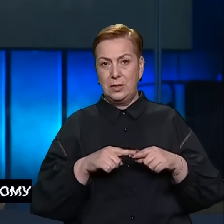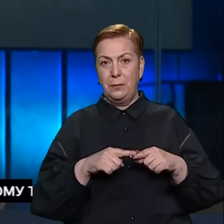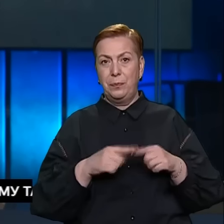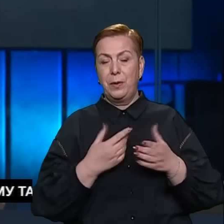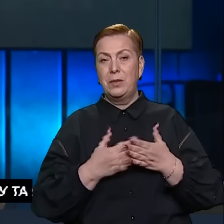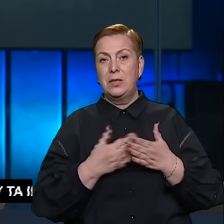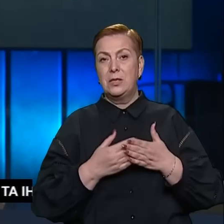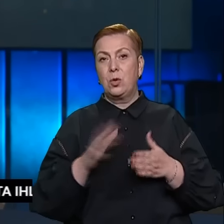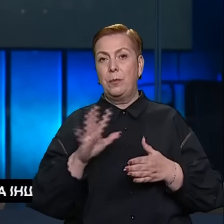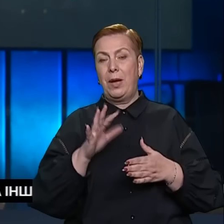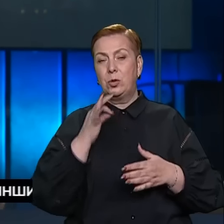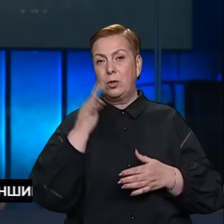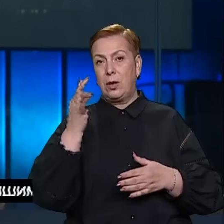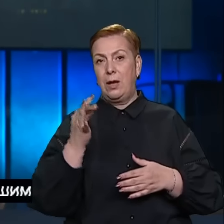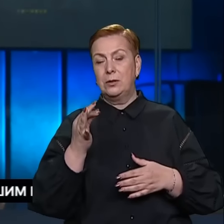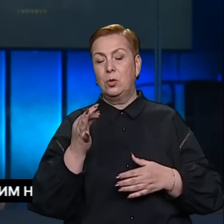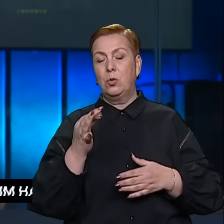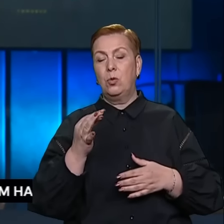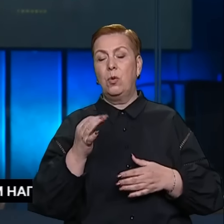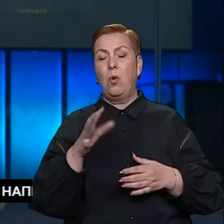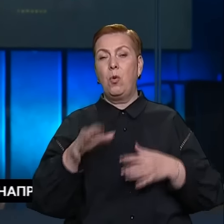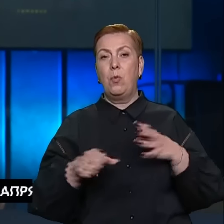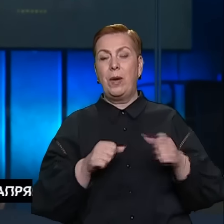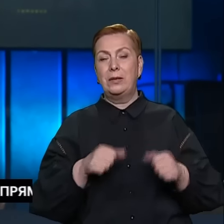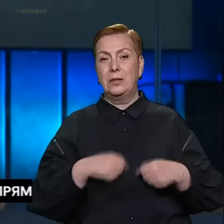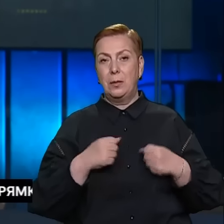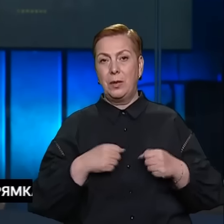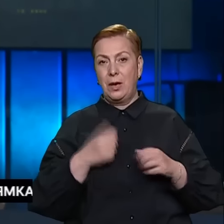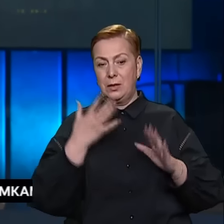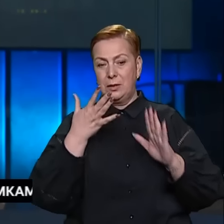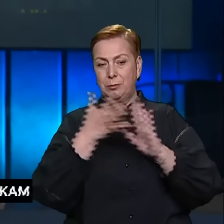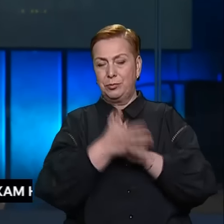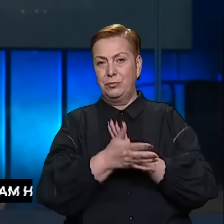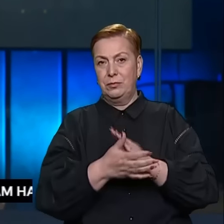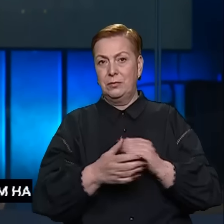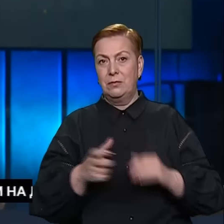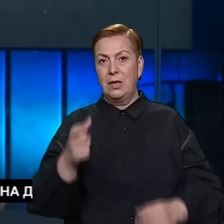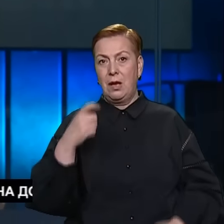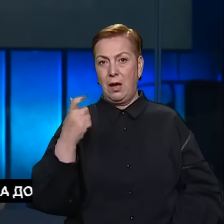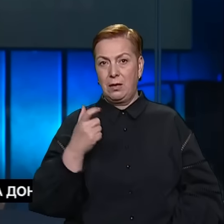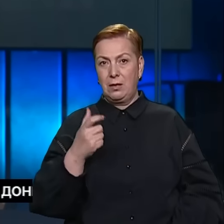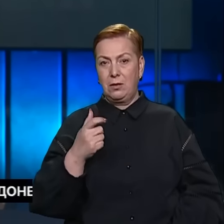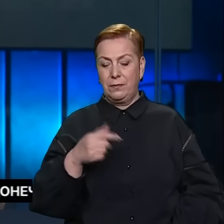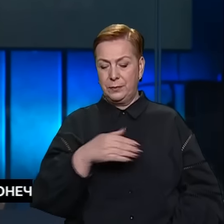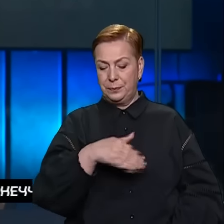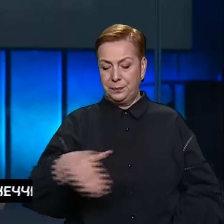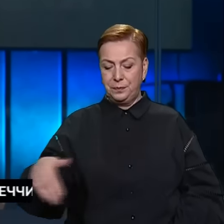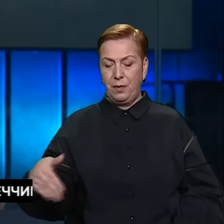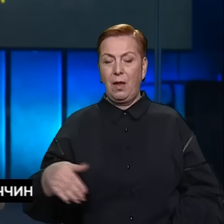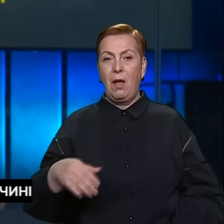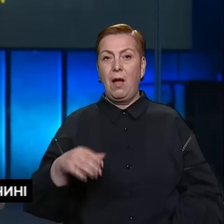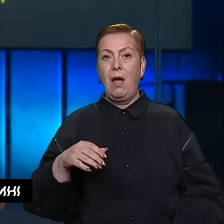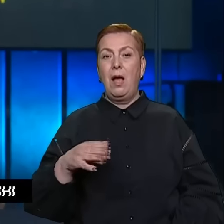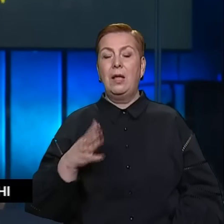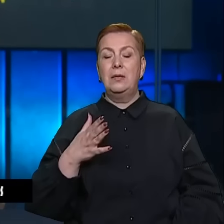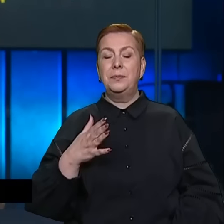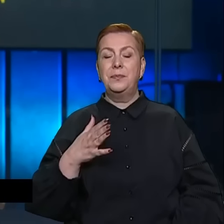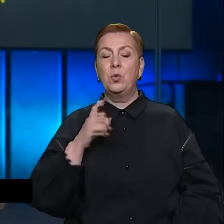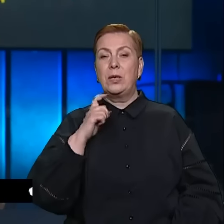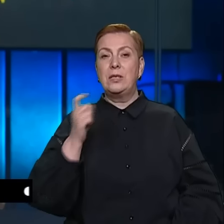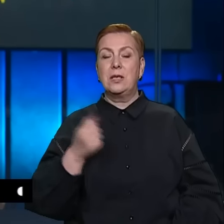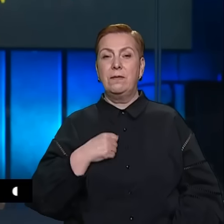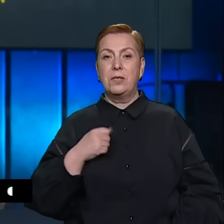намагалися прорвати лінію оборони в Харківській області. Українські військові атаку відбили і спрямували сюди додаткові резерви захисників,